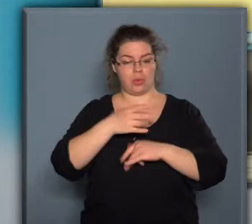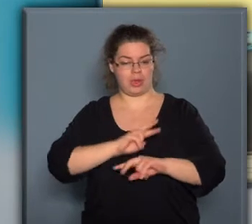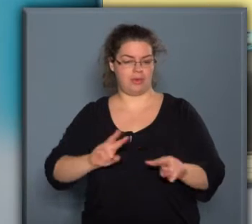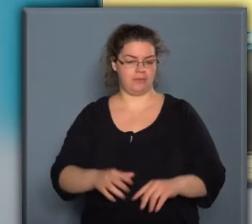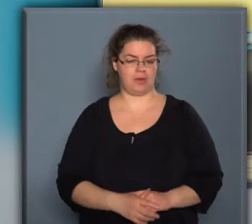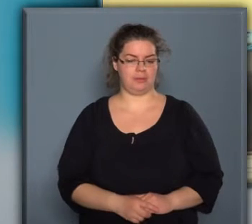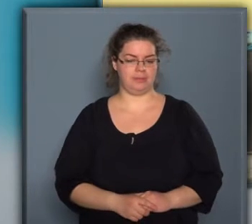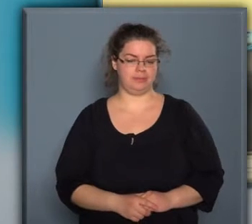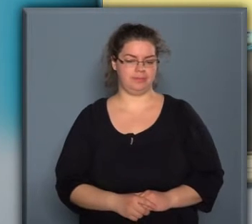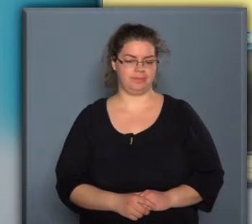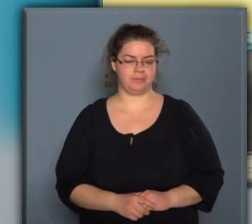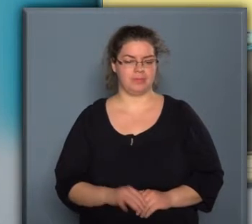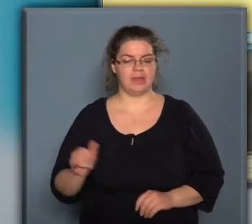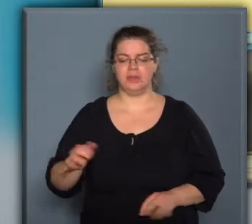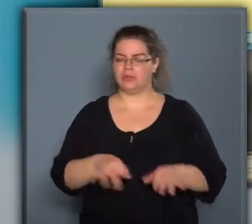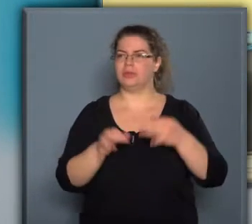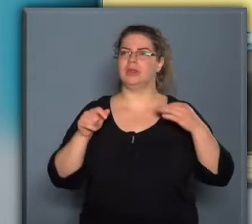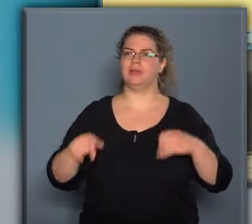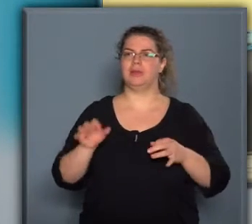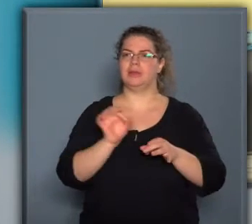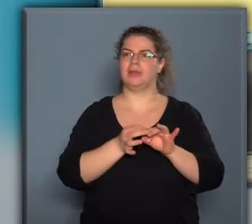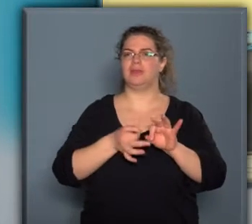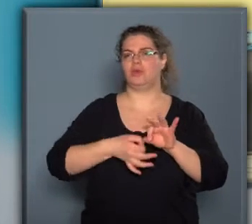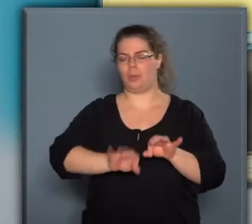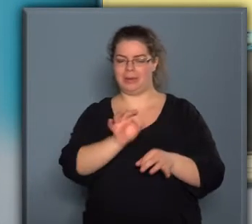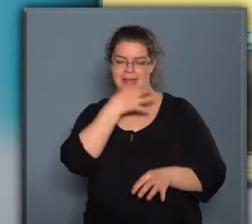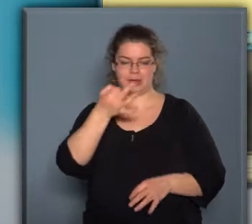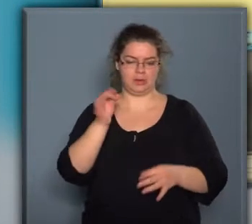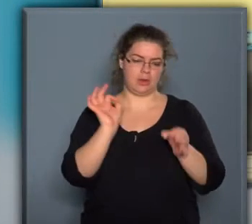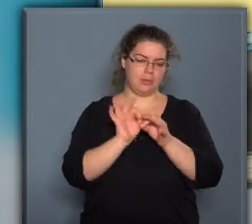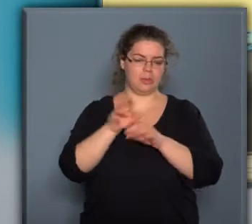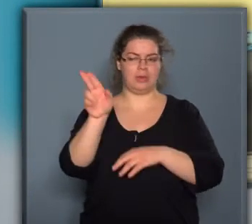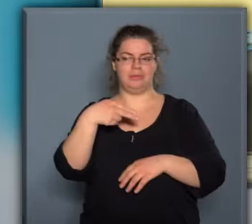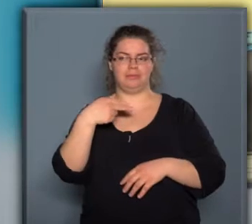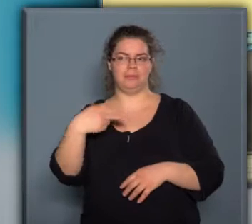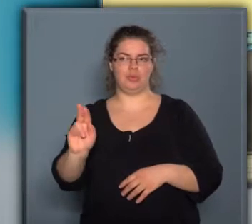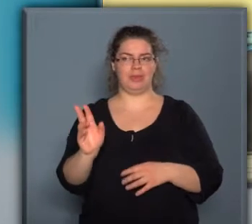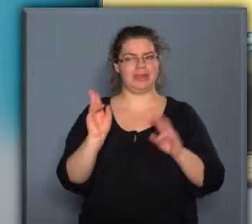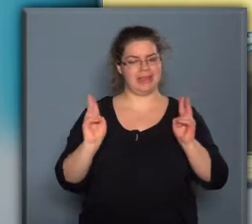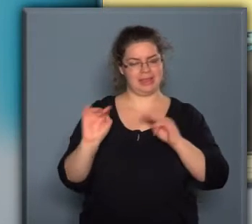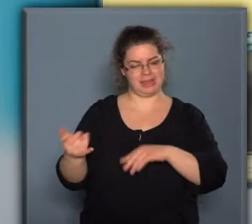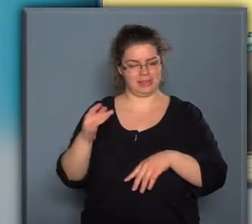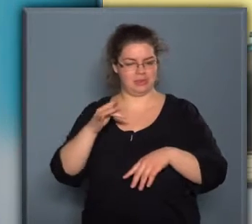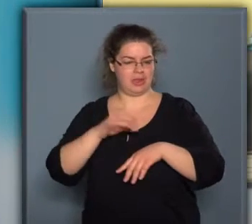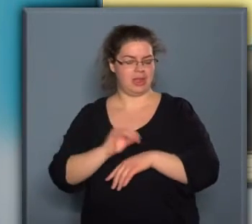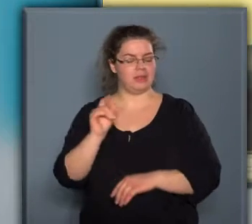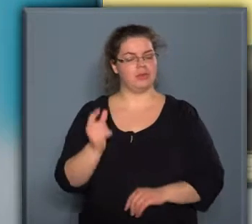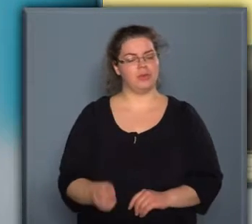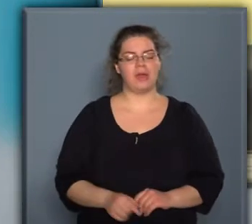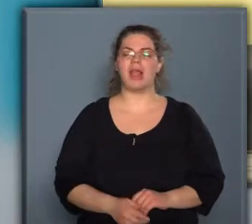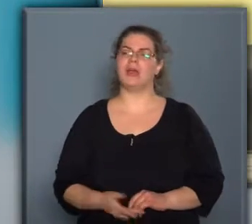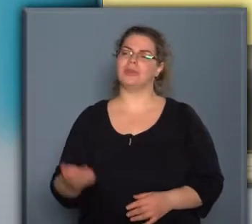van. És nyilván ez egy komplex kérdés, és talán pont a művészetnek a lényegét is érintjük vele, de hogy a